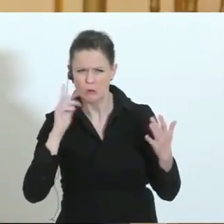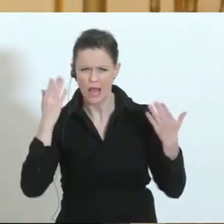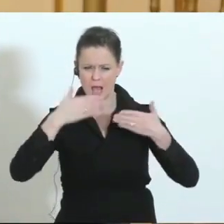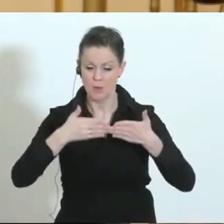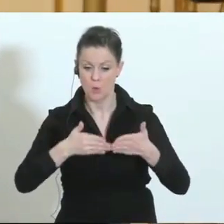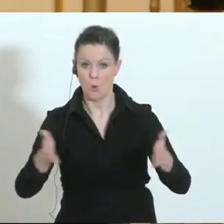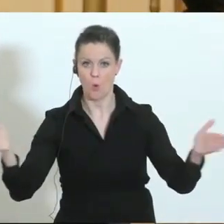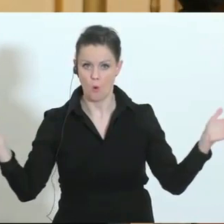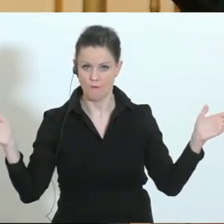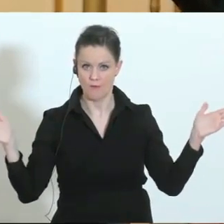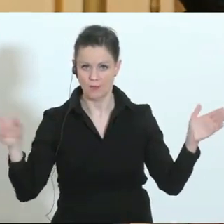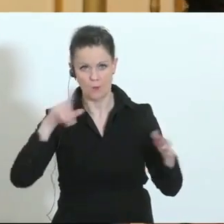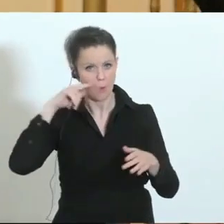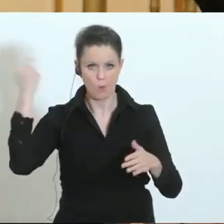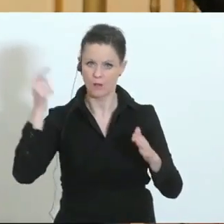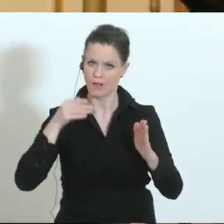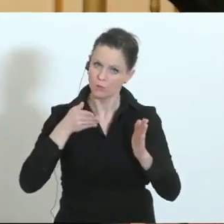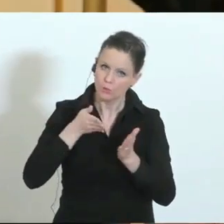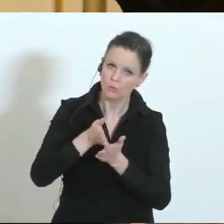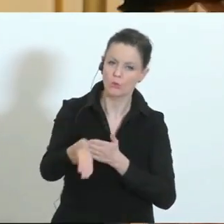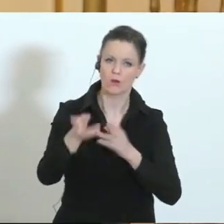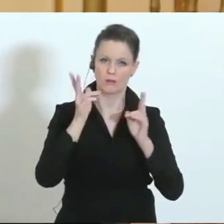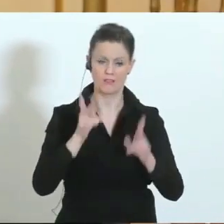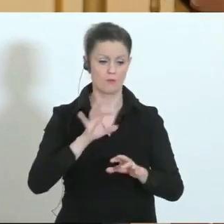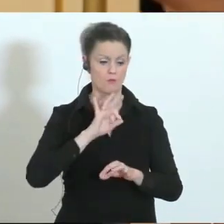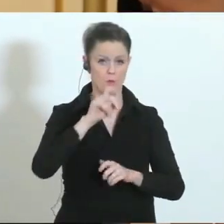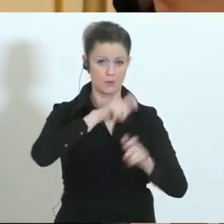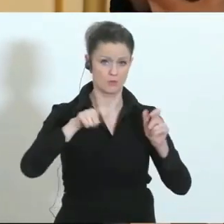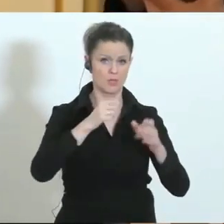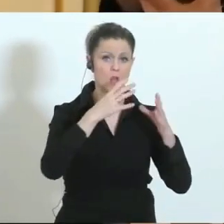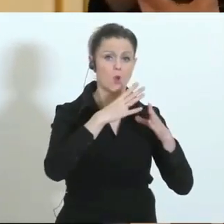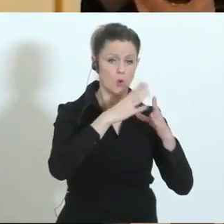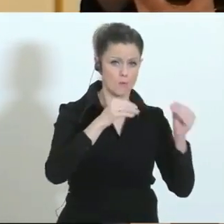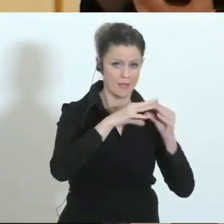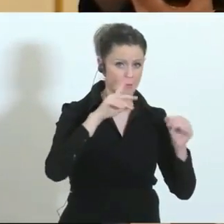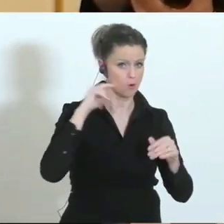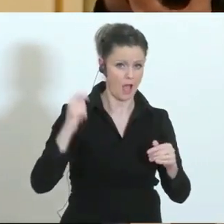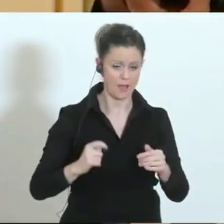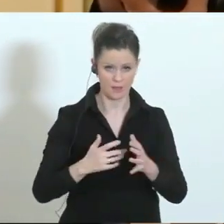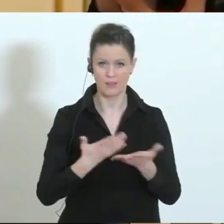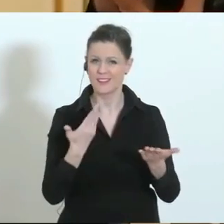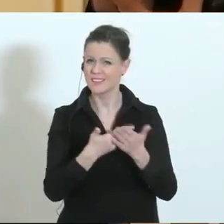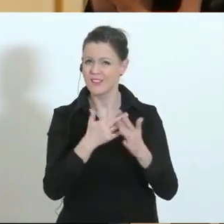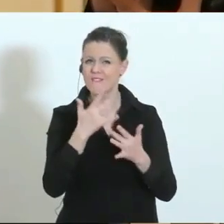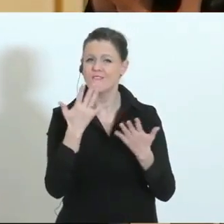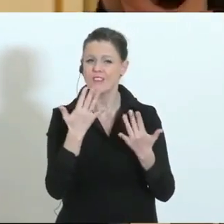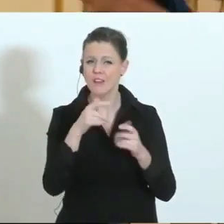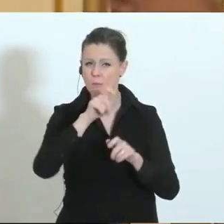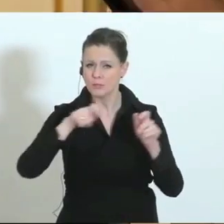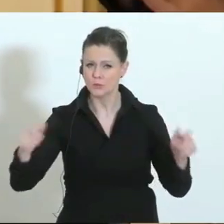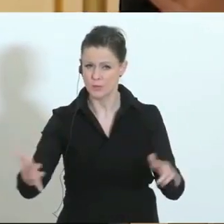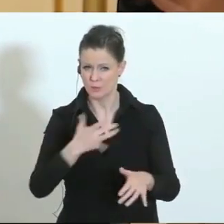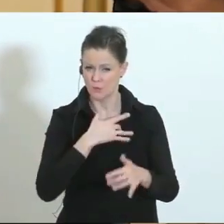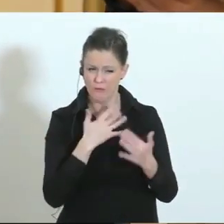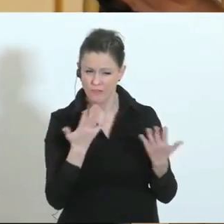aufgemacht wird durch Ungarn. Können Sie, also für Rumänern und für Bulgaren, wie viele Leute betrifft es ungefähr? Und vielleicht nur die